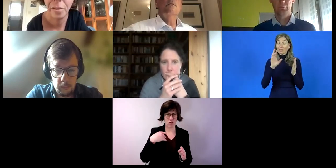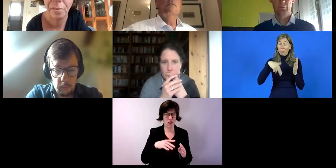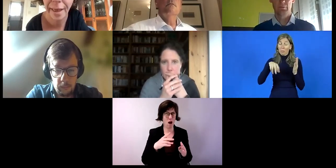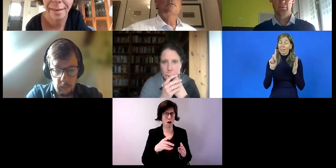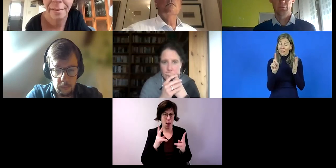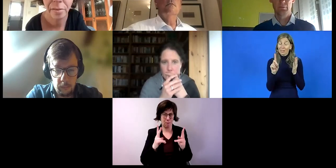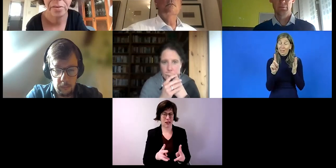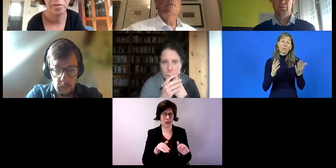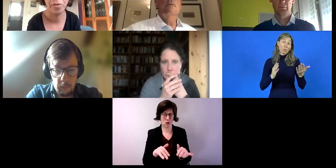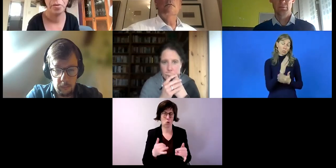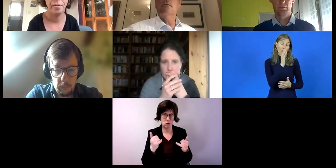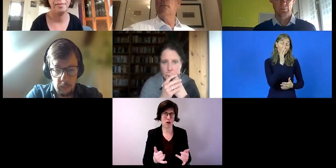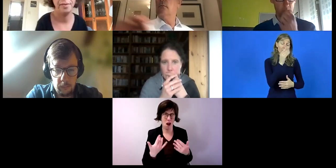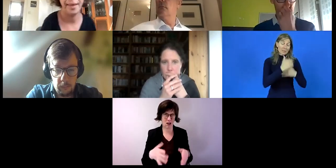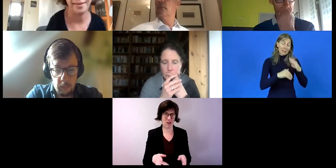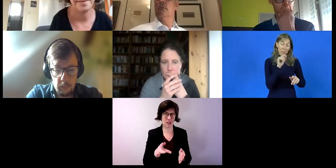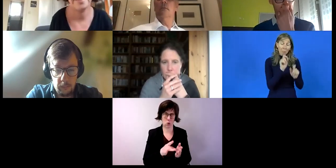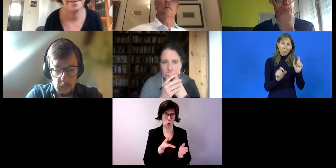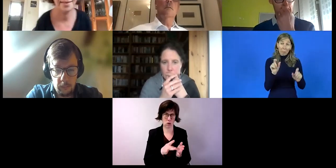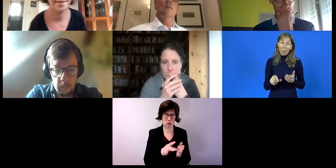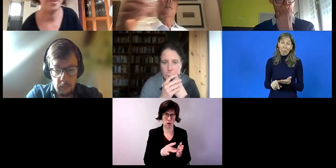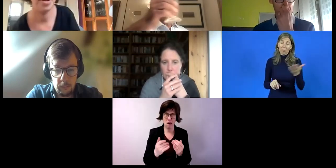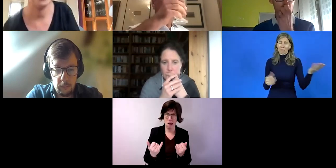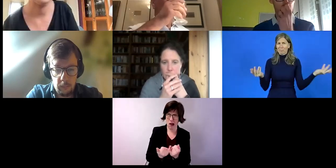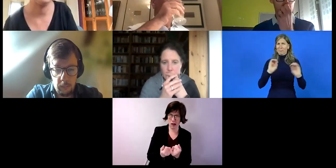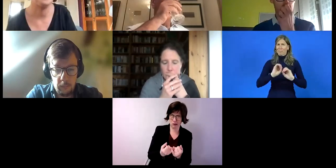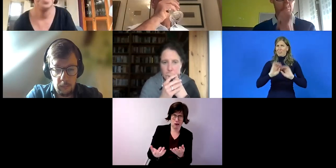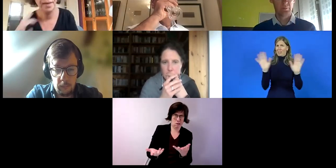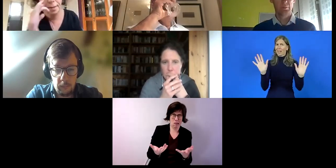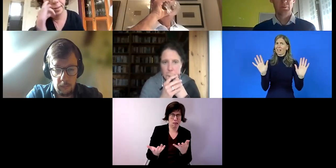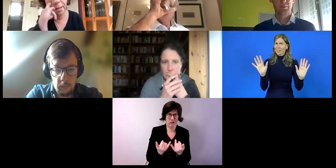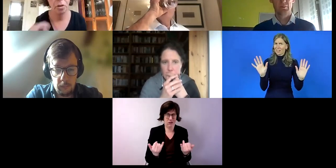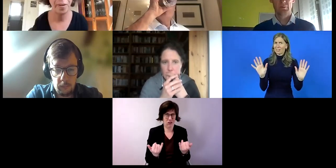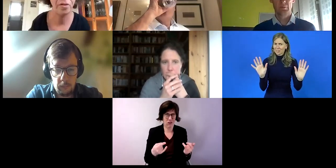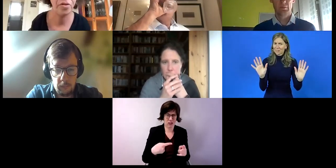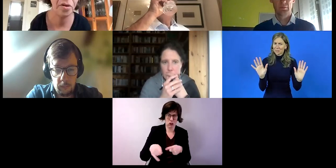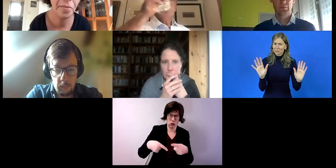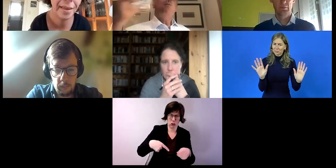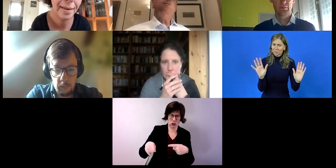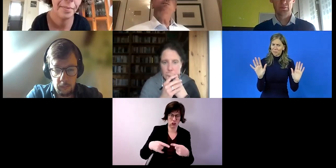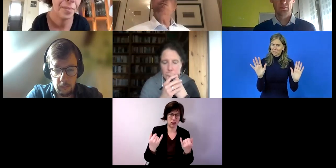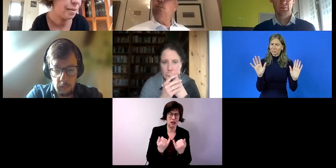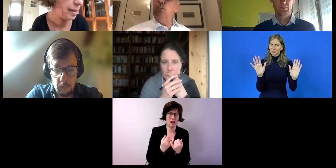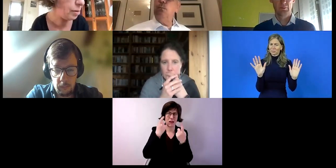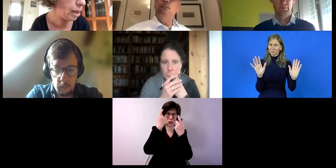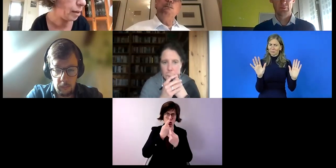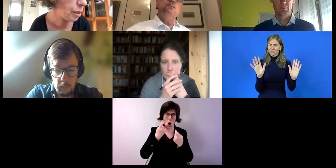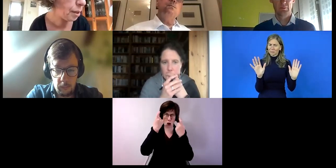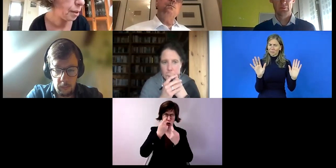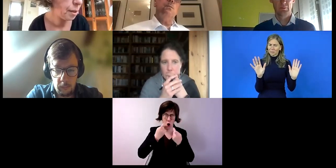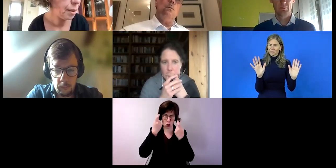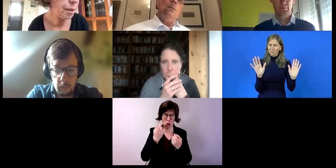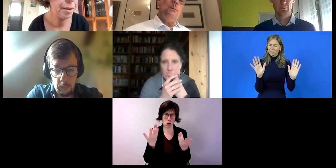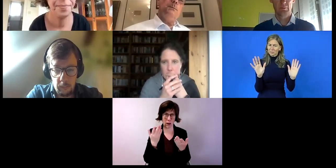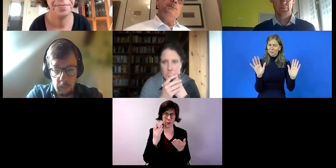Berechtigung hatten. Aus Gründen. Die Eltern, die sich dafür entschieden haben. Die sich auch entsprechend Sorgen gemacht haben. Das war eine Entscheidung,